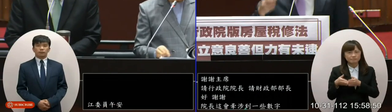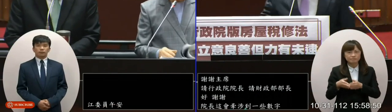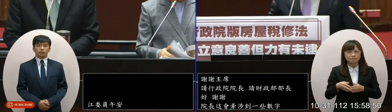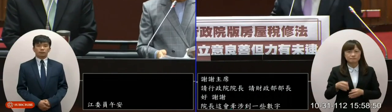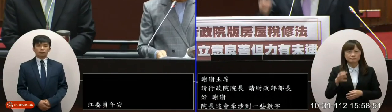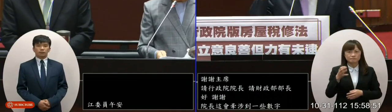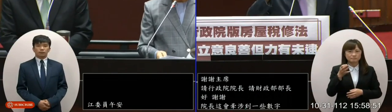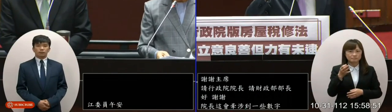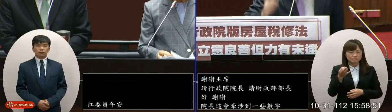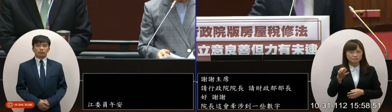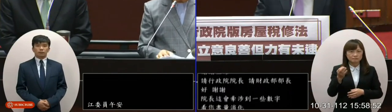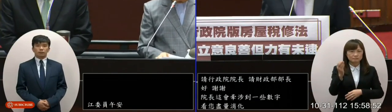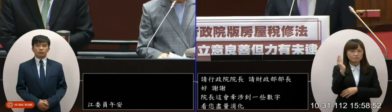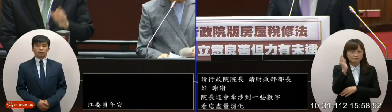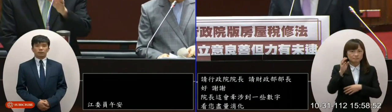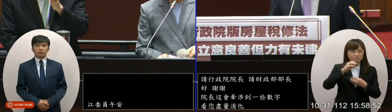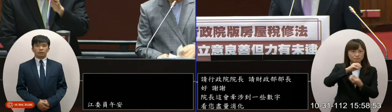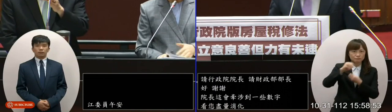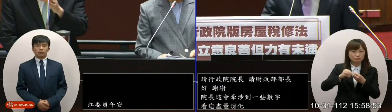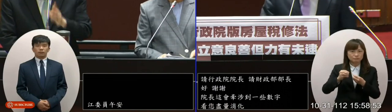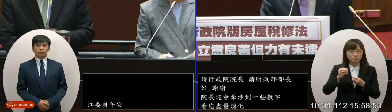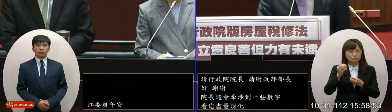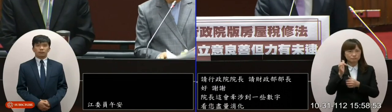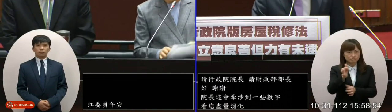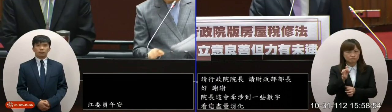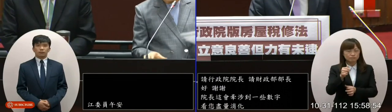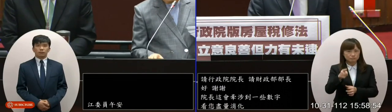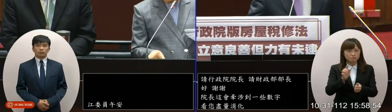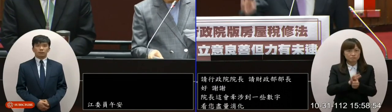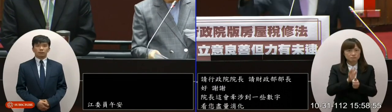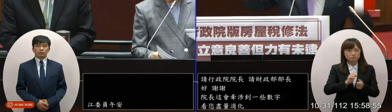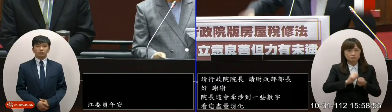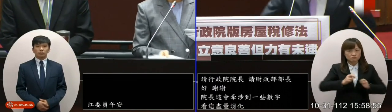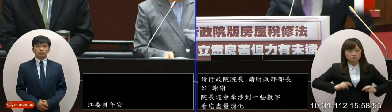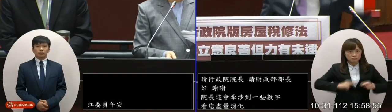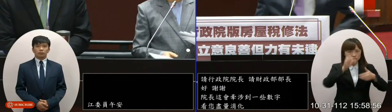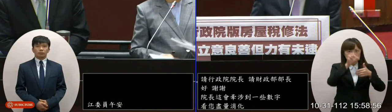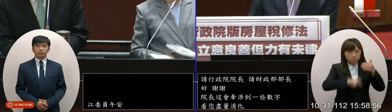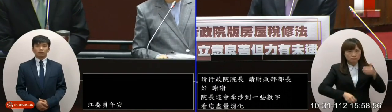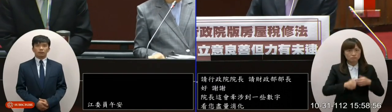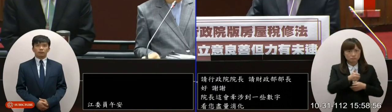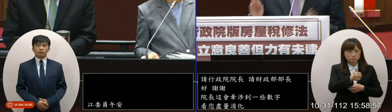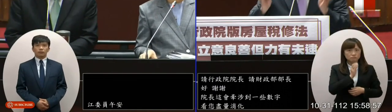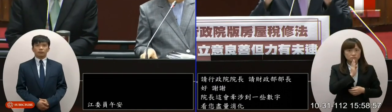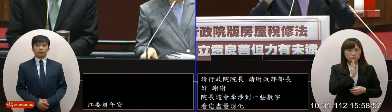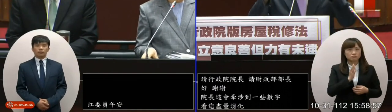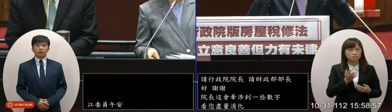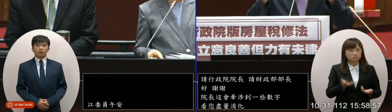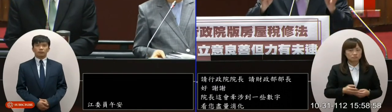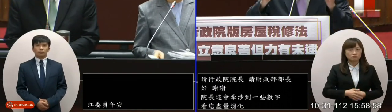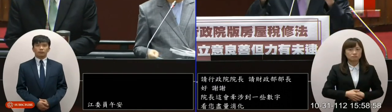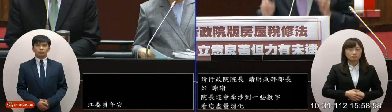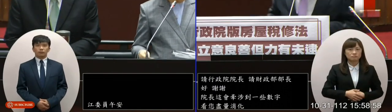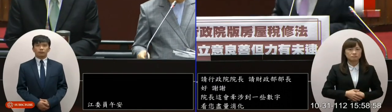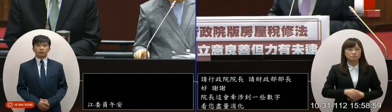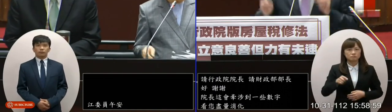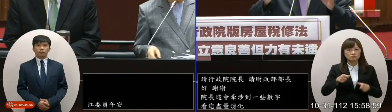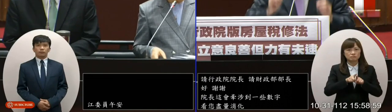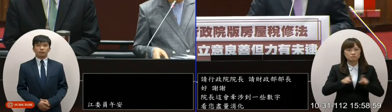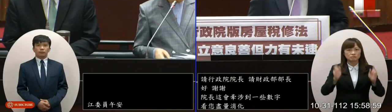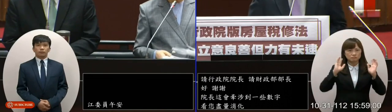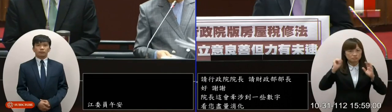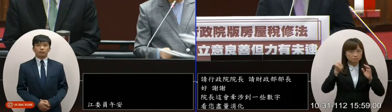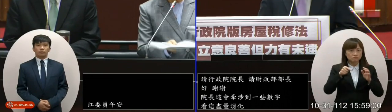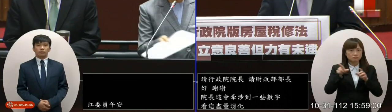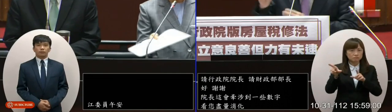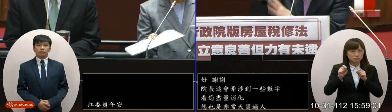政健全稅收良好那不就是稅改的好時機那我第一個要提出的就是說當我們在看的時候就是說怎麼樣來實現公平正義來